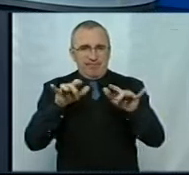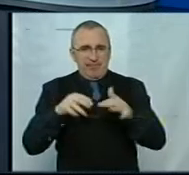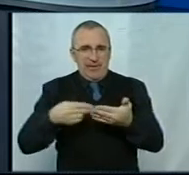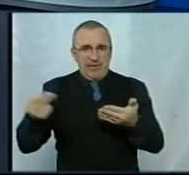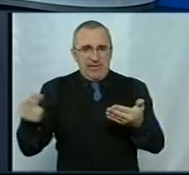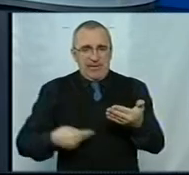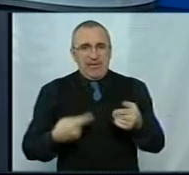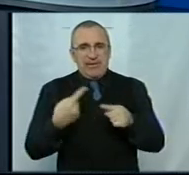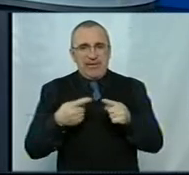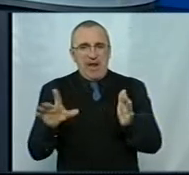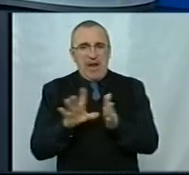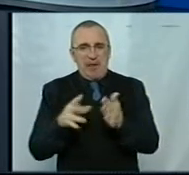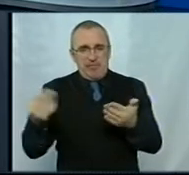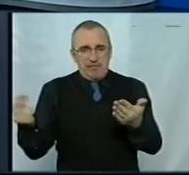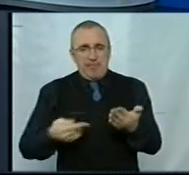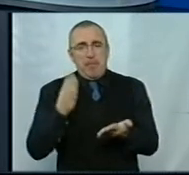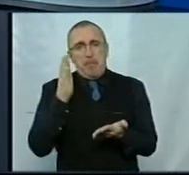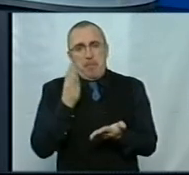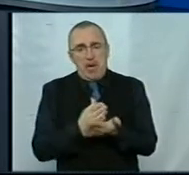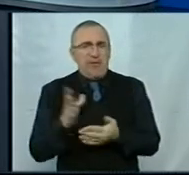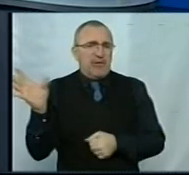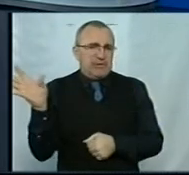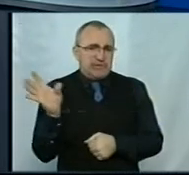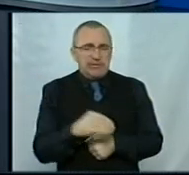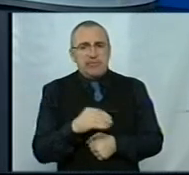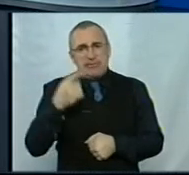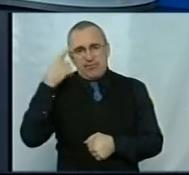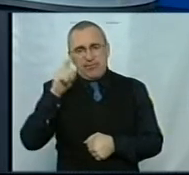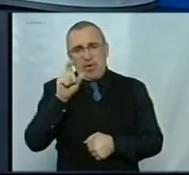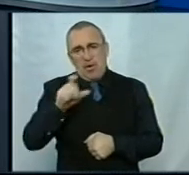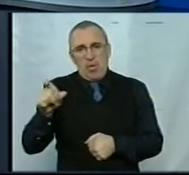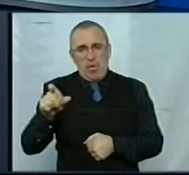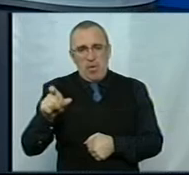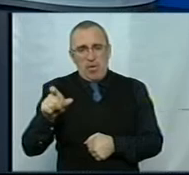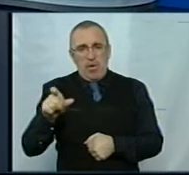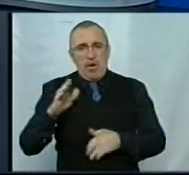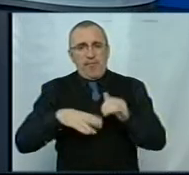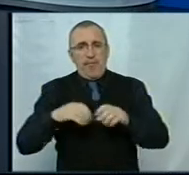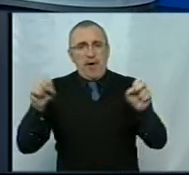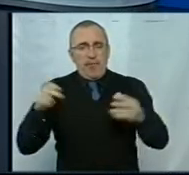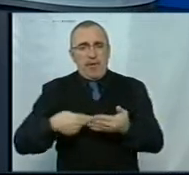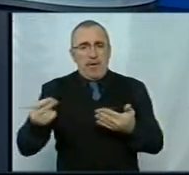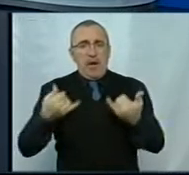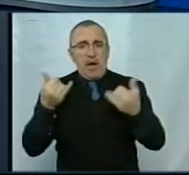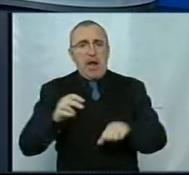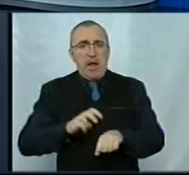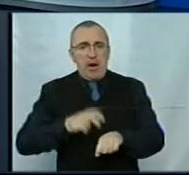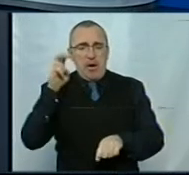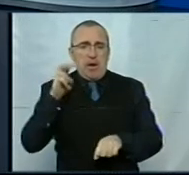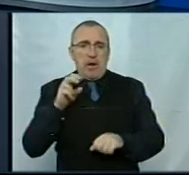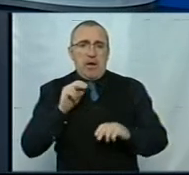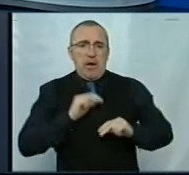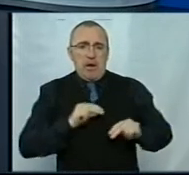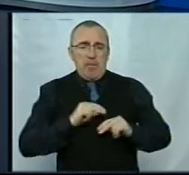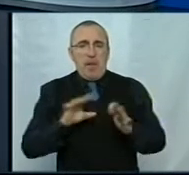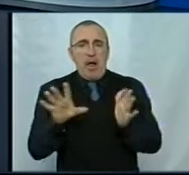Це аналог електронного цифрового підпису, який мають, в принципі, мати всі свідомі громадяни України. Кваліфікаційний підпис для лікарів для роботи